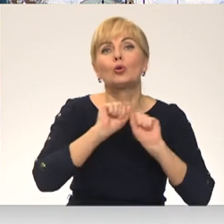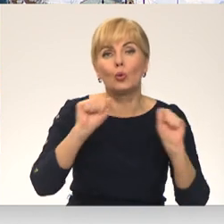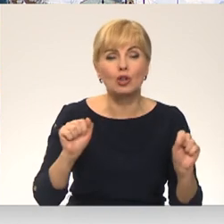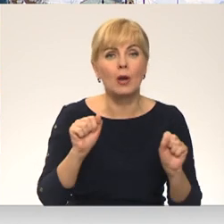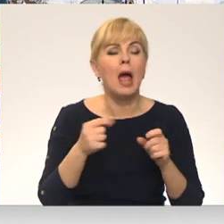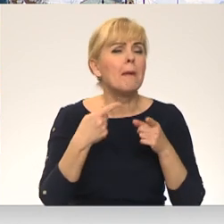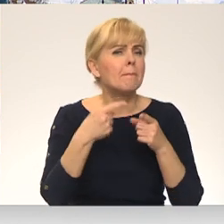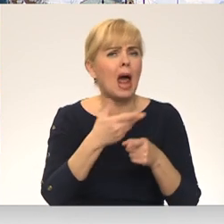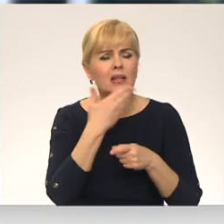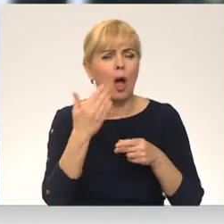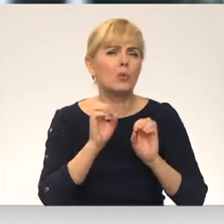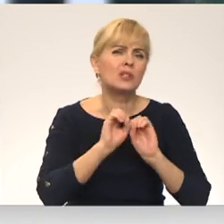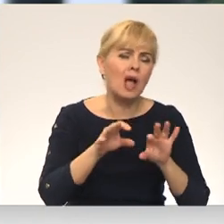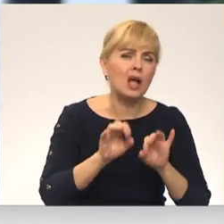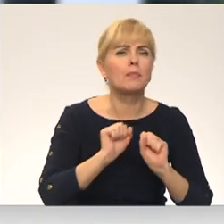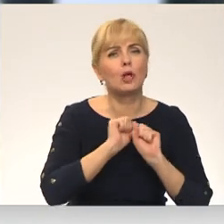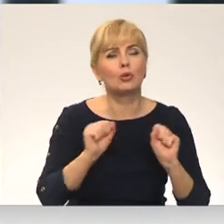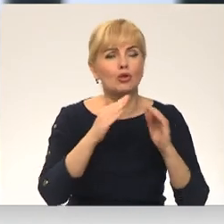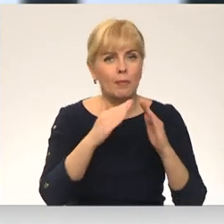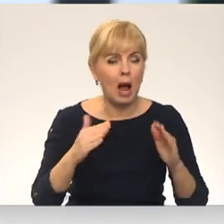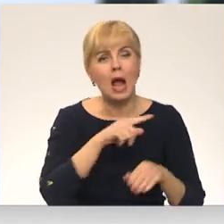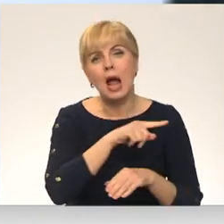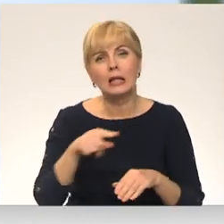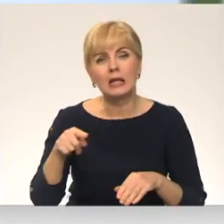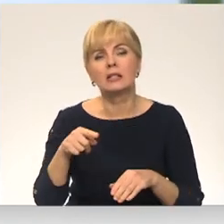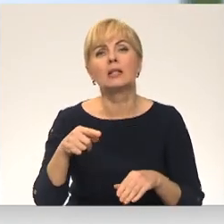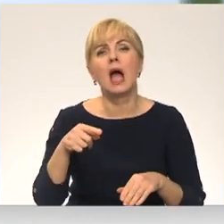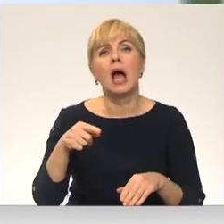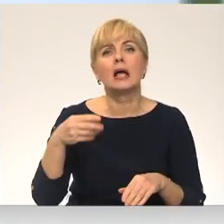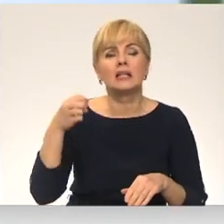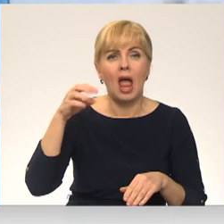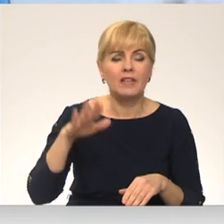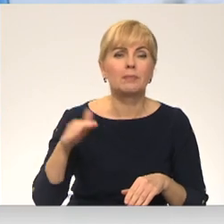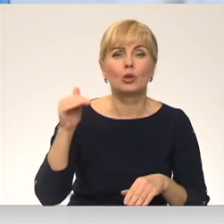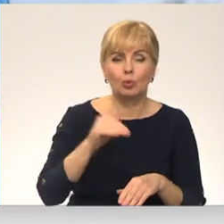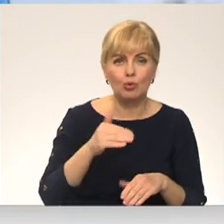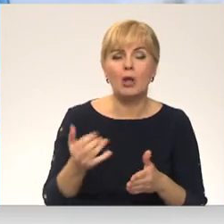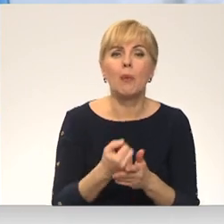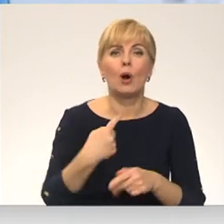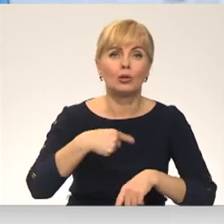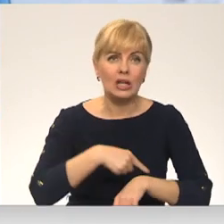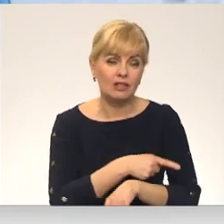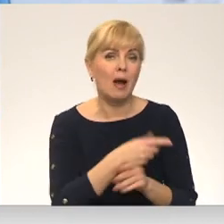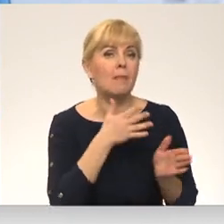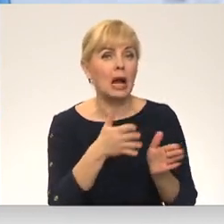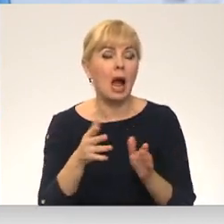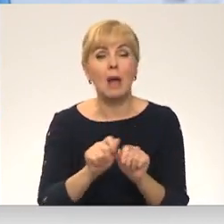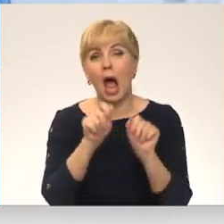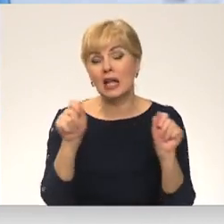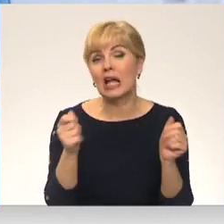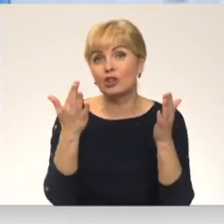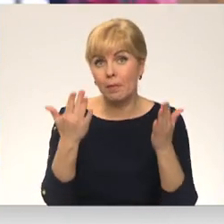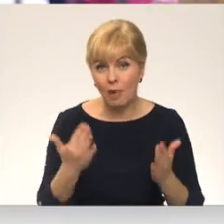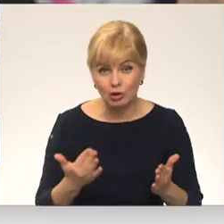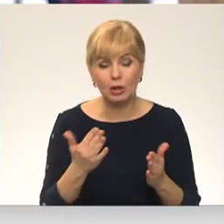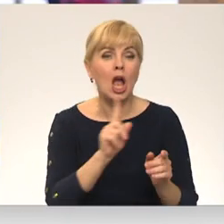informēt tikai par drošu vidi mājās. Ik gadu līdz pat 19 tūkstošiem bērnu gūst savainojums. Un lai gan kampaņas atklāšanas pasākumā sniega,